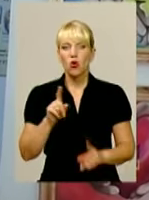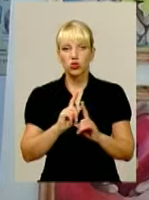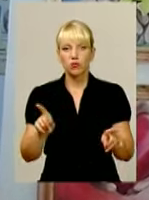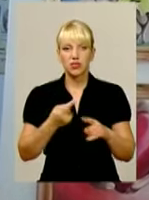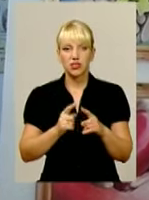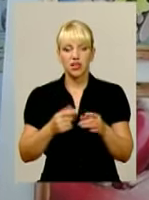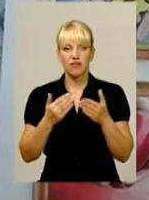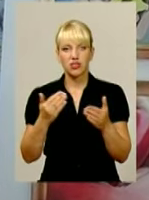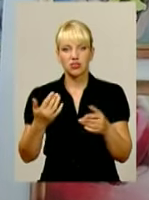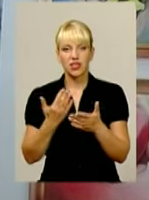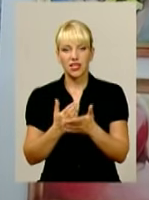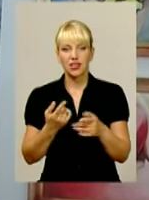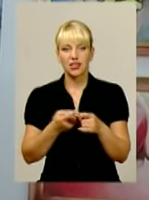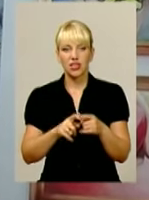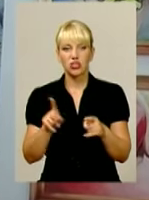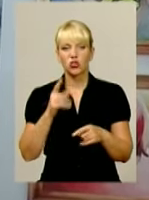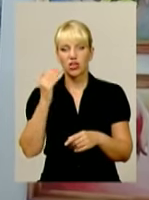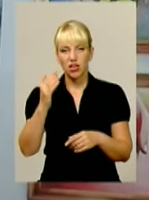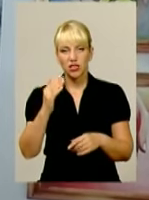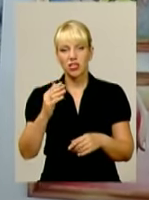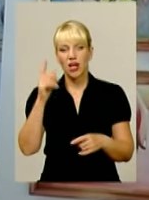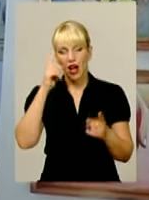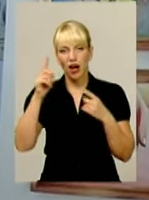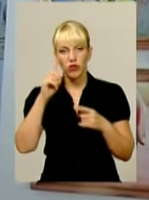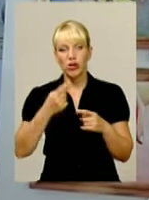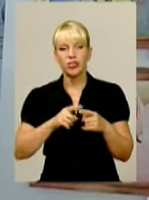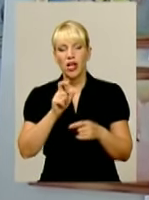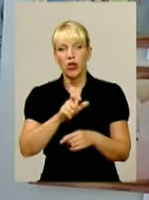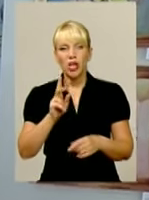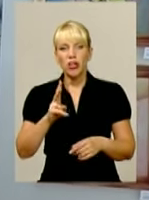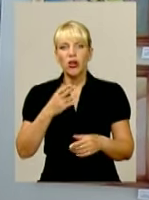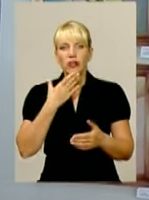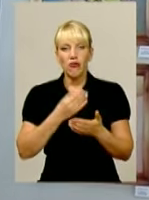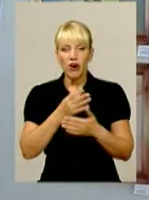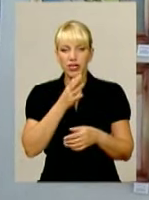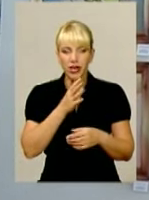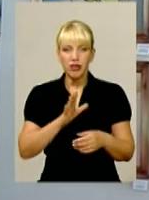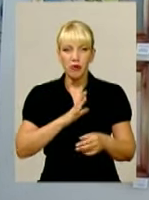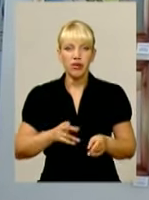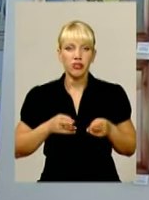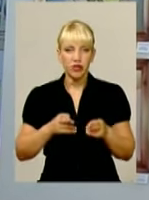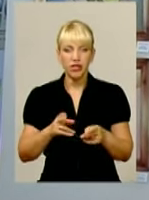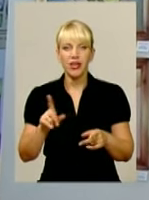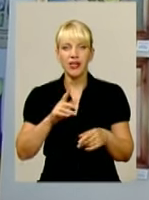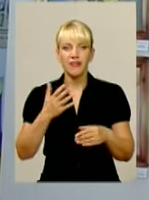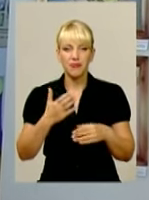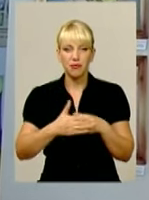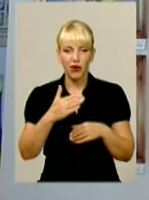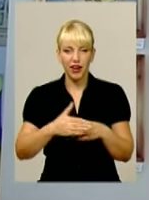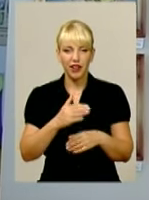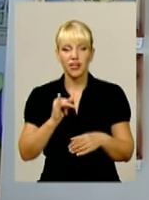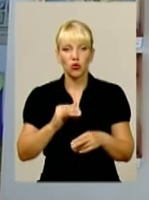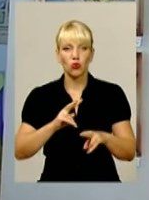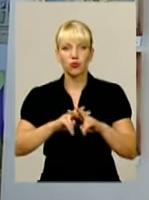цієї виставки є те, що її автори – люди, які свого часу вчинили злочин і відбувають покарання у